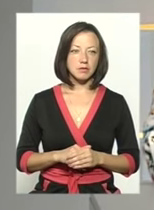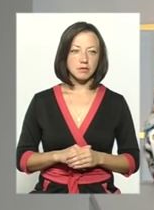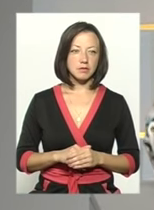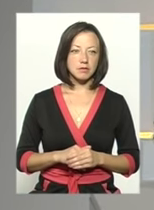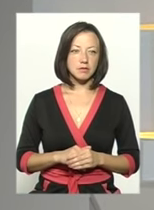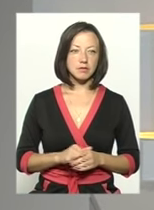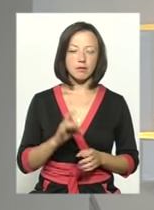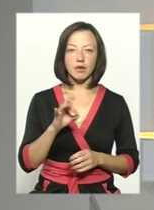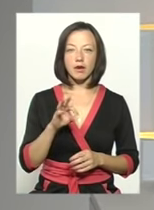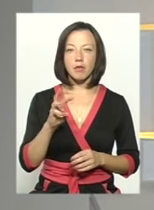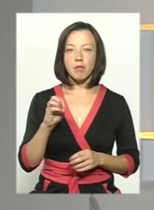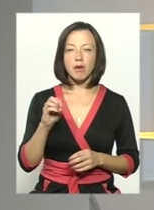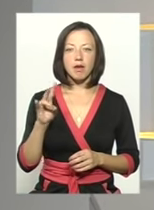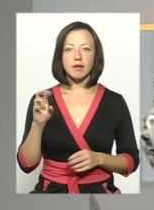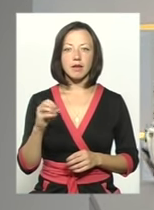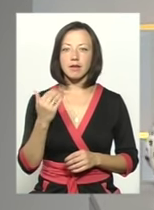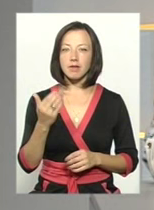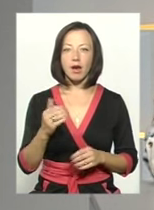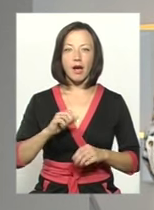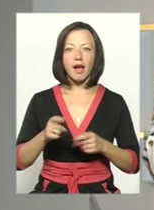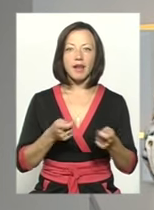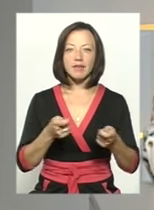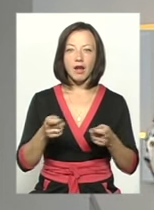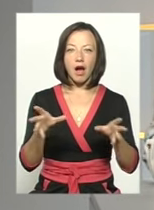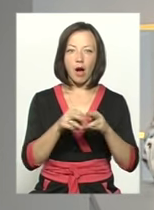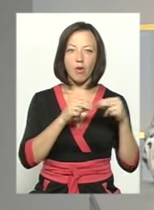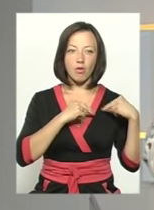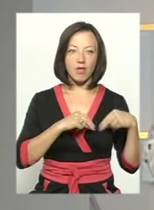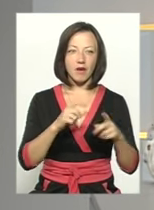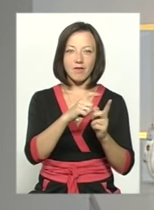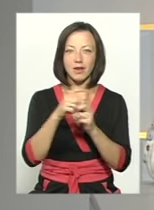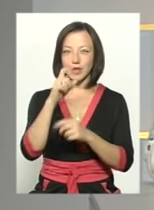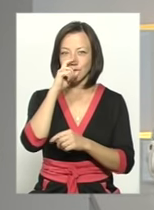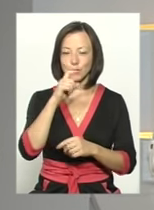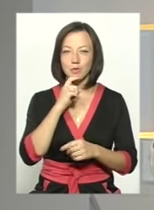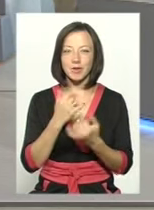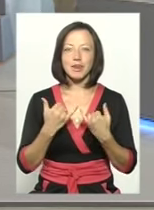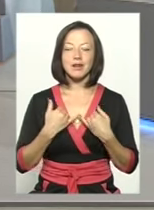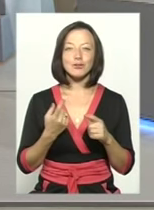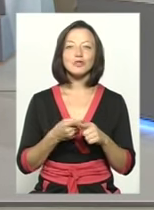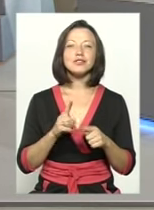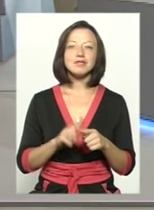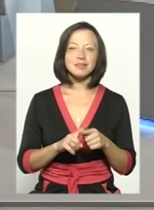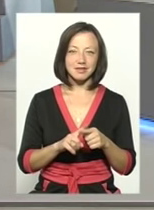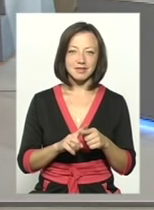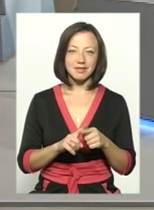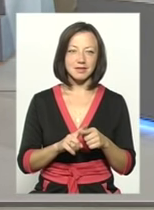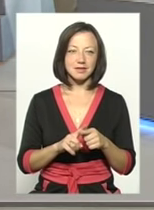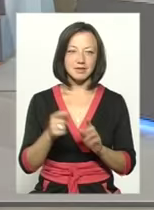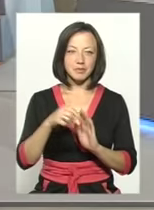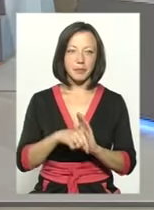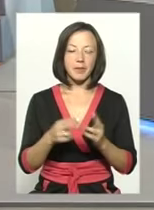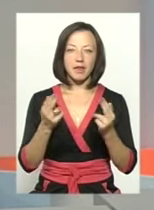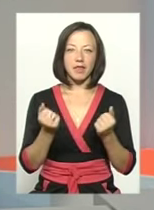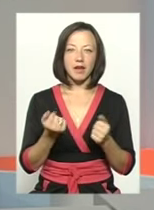Романе, там твій не керівник, а колега таку фразу кинув, абсолютно незрозуміло для нас. Що вона означає? звернув увагу? Так,